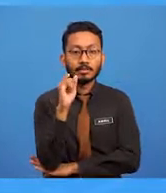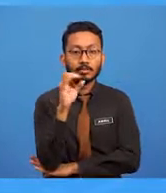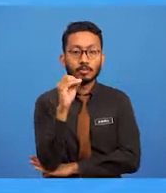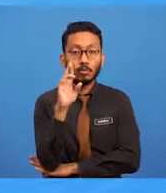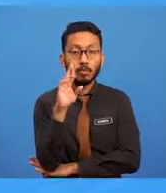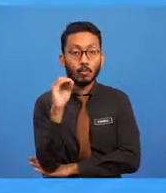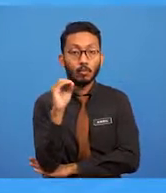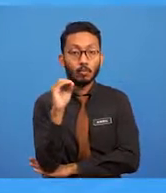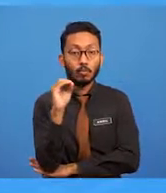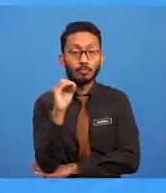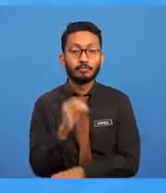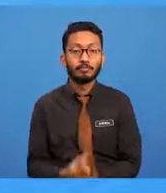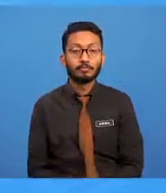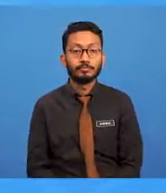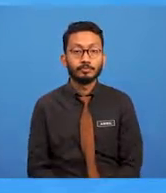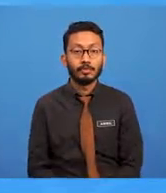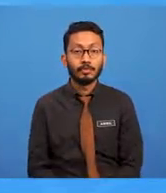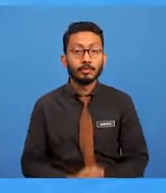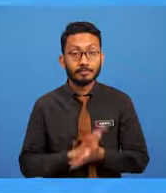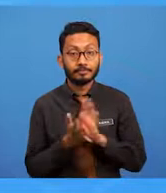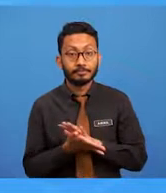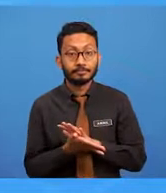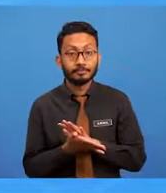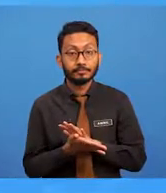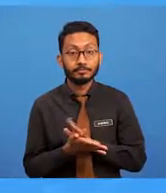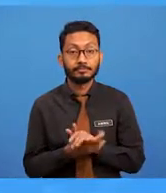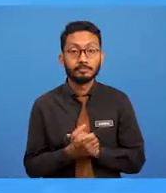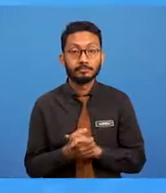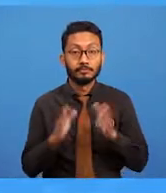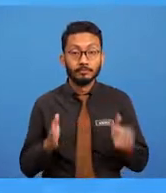Konsep ini juga menjadi trend pada masa kini.